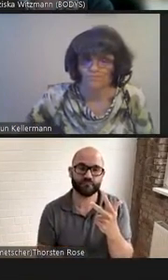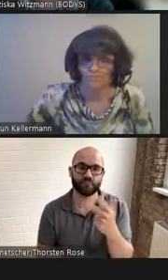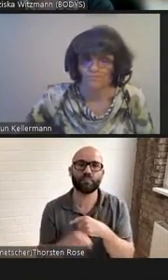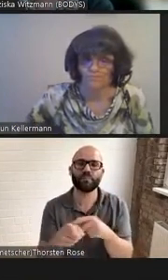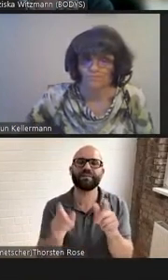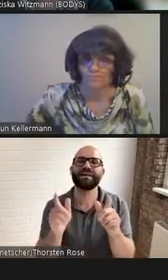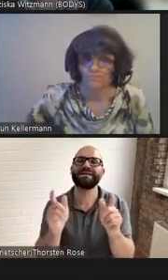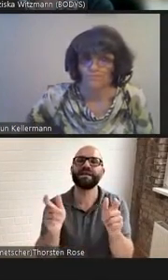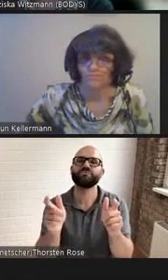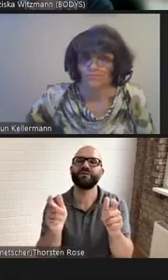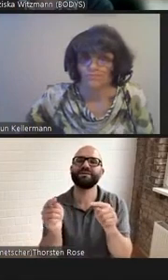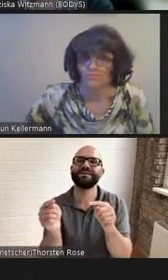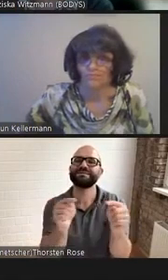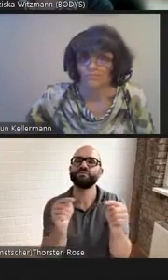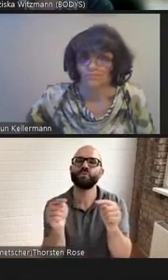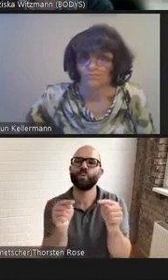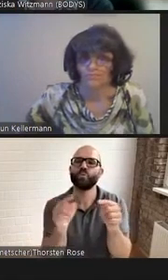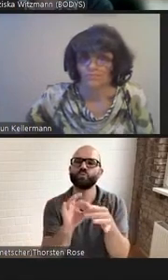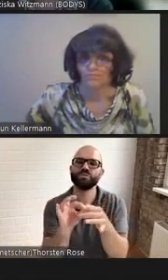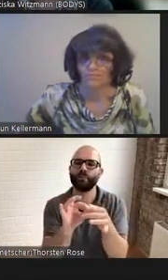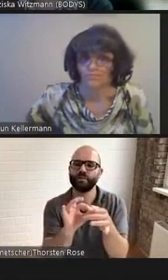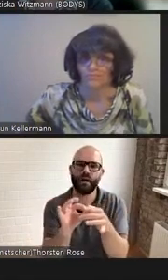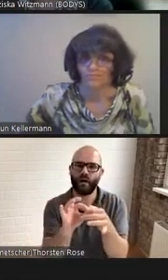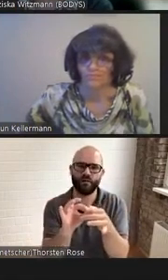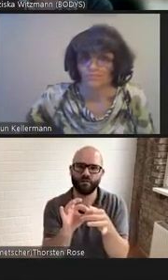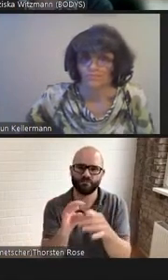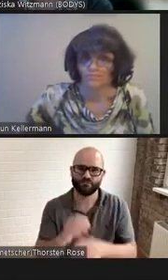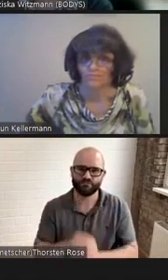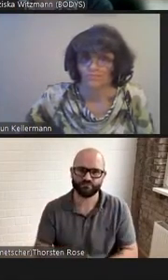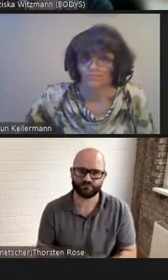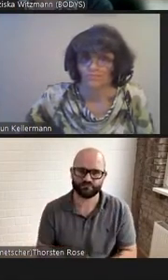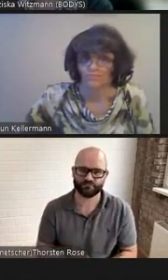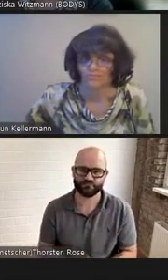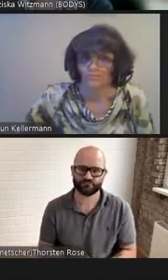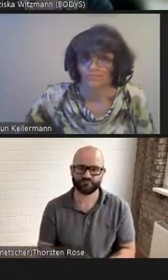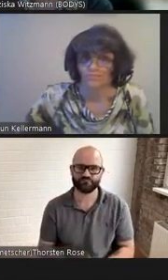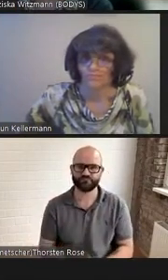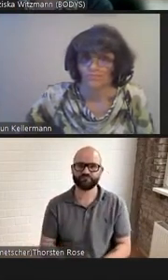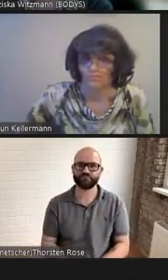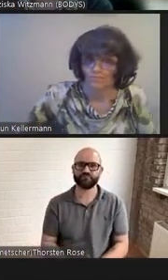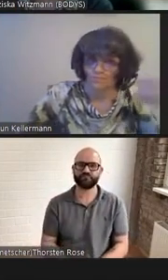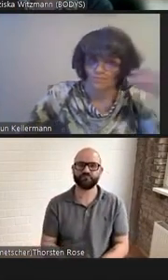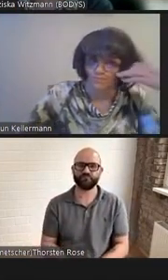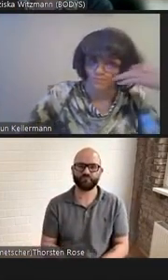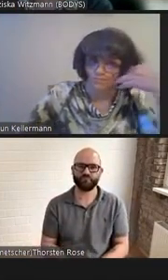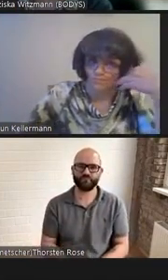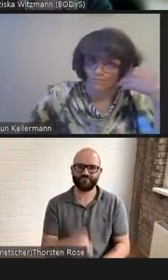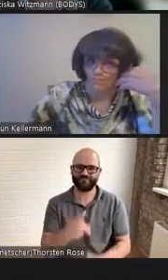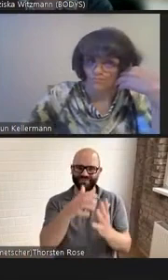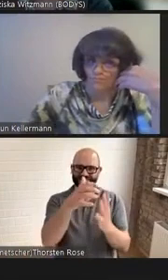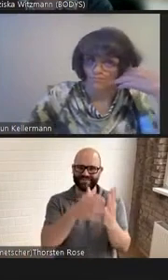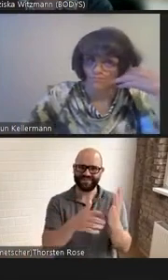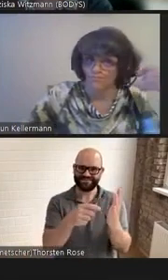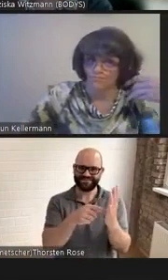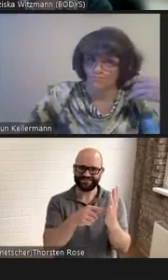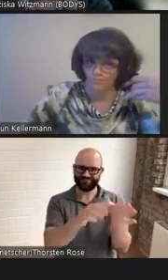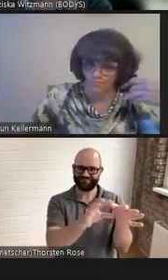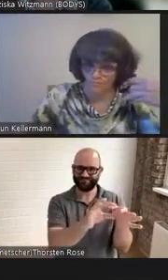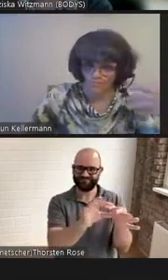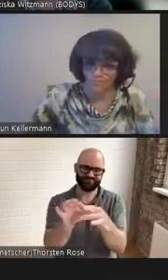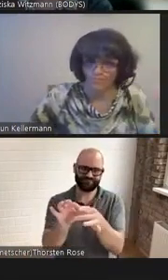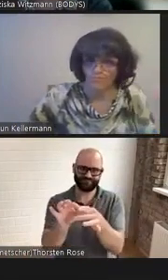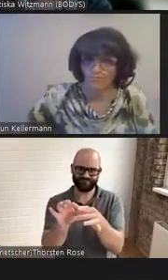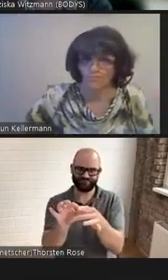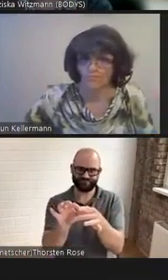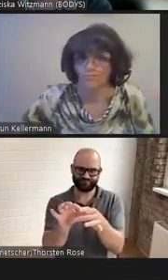Diskussionszusammenhänge Texte über oder mit Behinderung eingebettet sind. Literatur